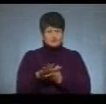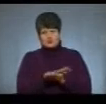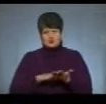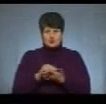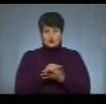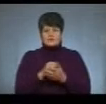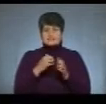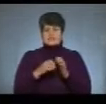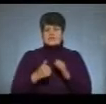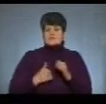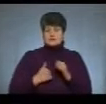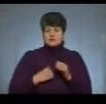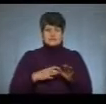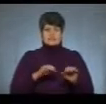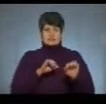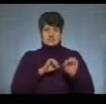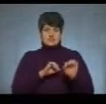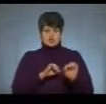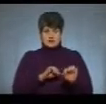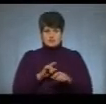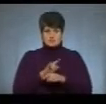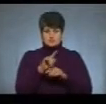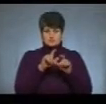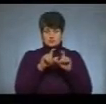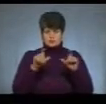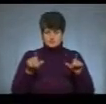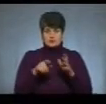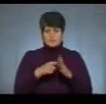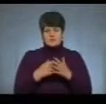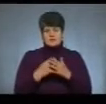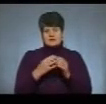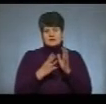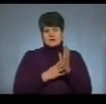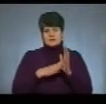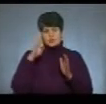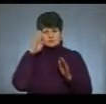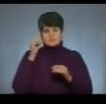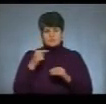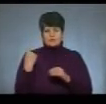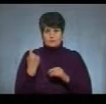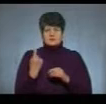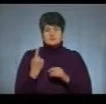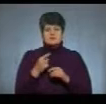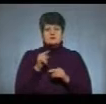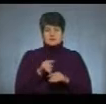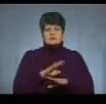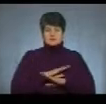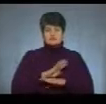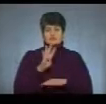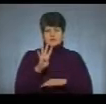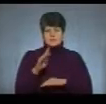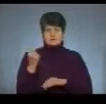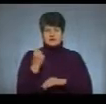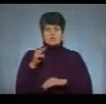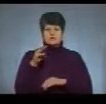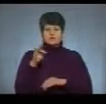Серед військових, які боронили Литови, ще близько 15 бійців із Тернопільщини. З них загинуло четверо. Першим був Володимир Трух